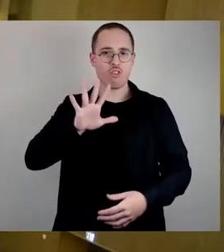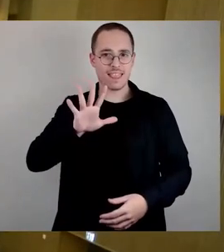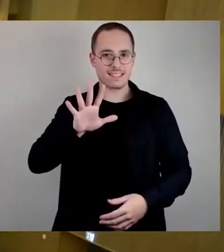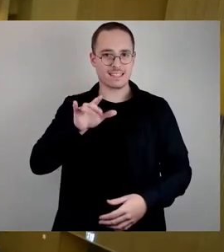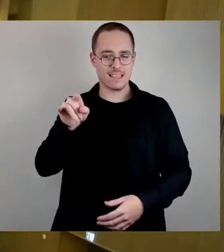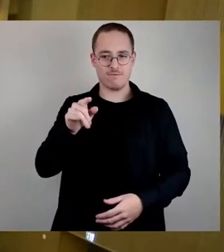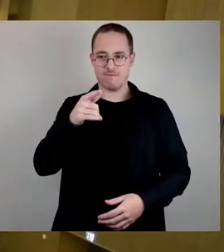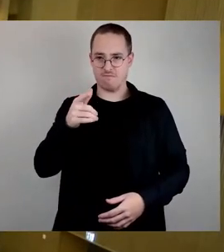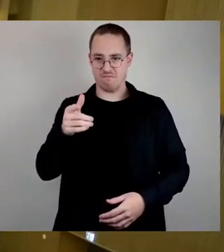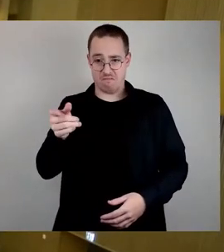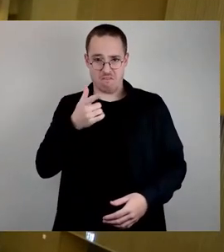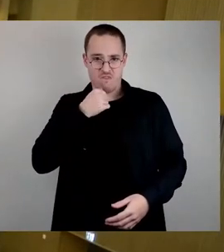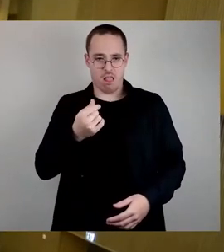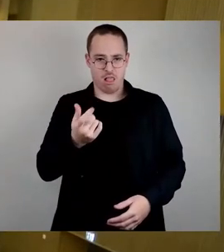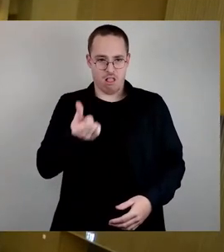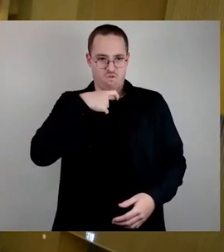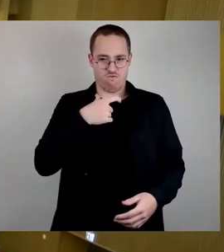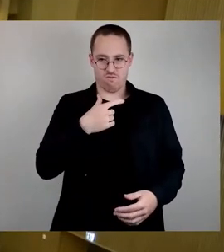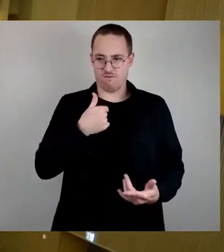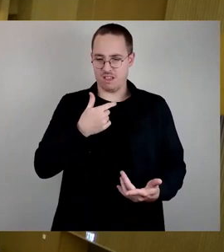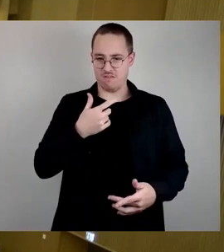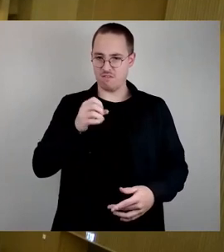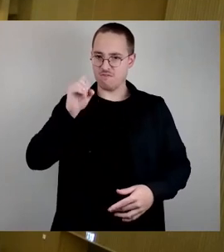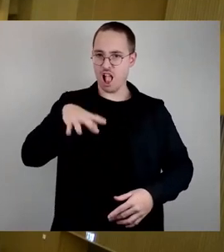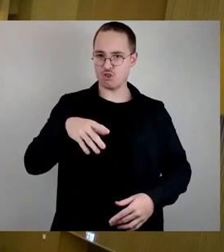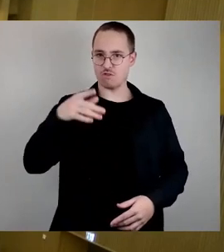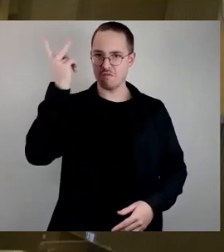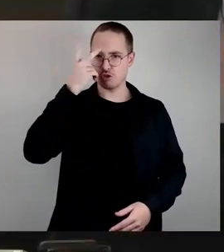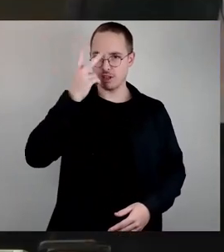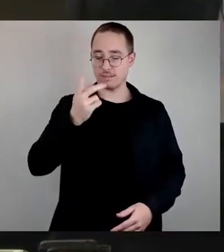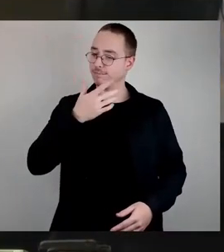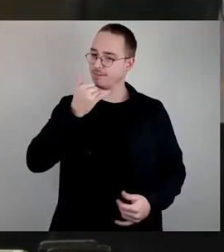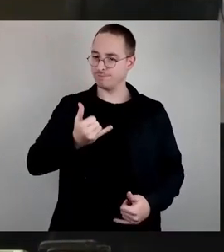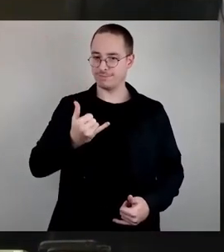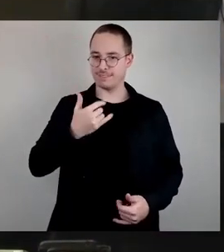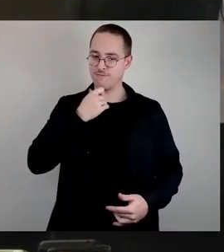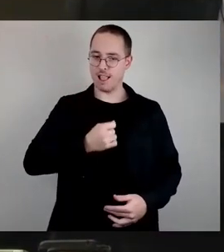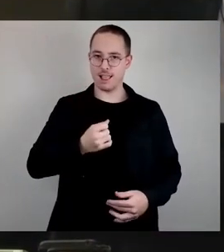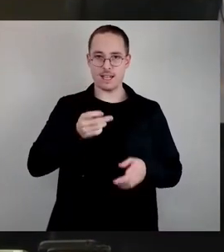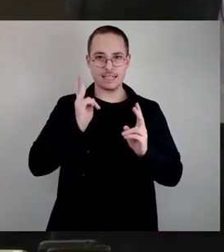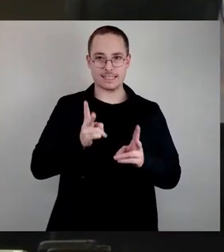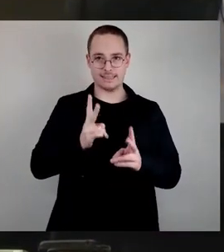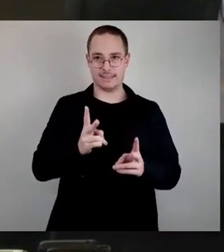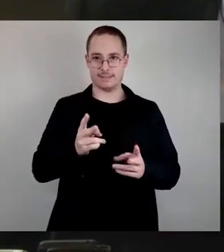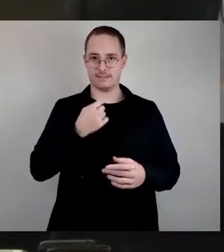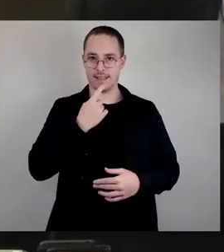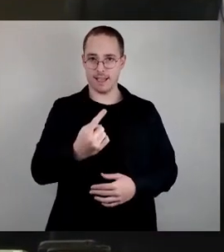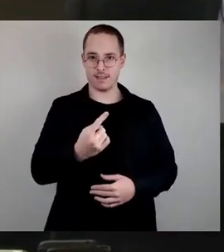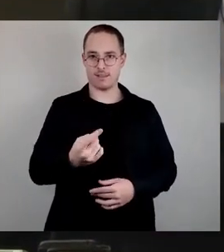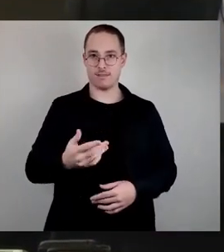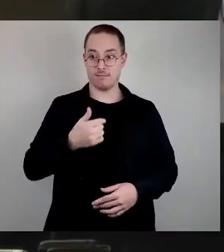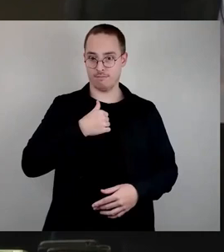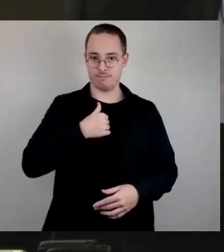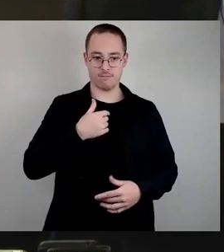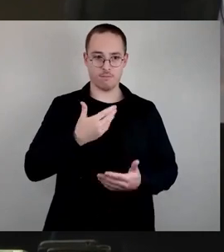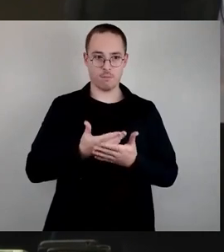ja absichtlich falsch zu verstehen. Ich möchte das jetzt richtigstellen. Also, dass ich Migrantenkinder vor das